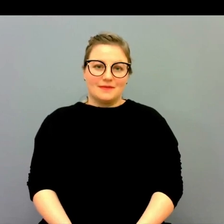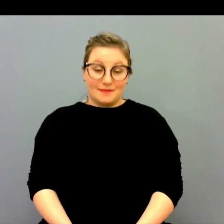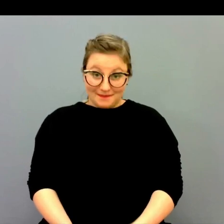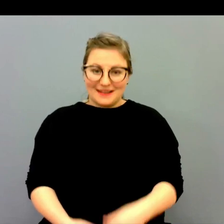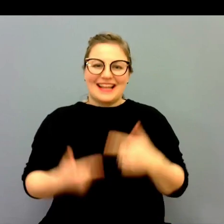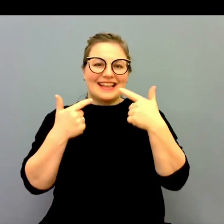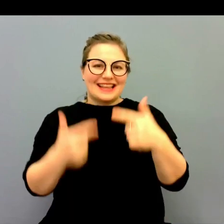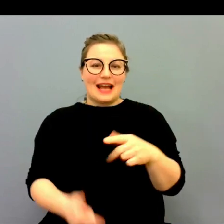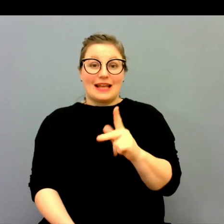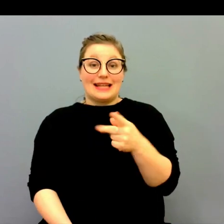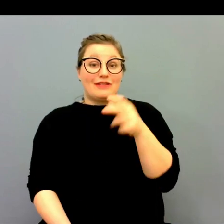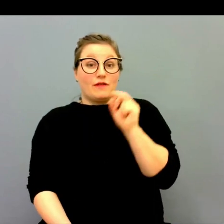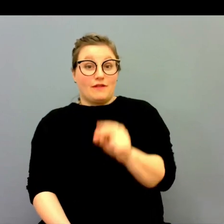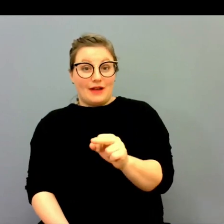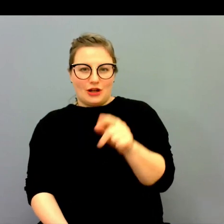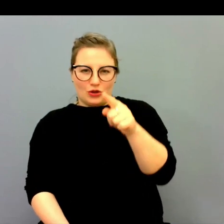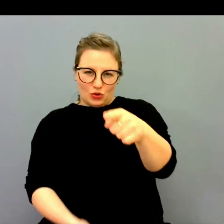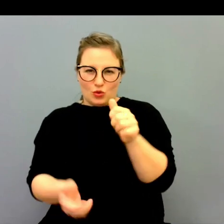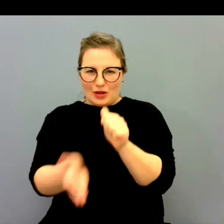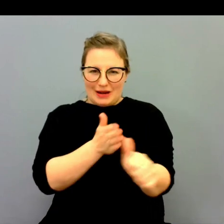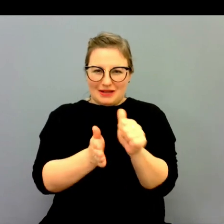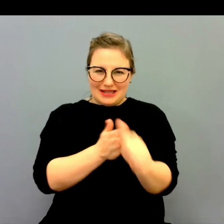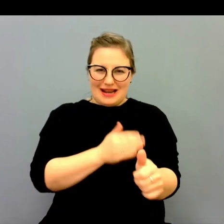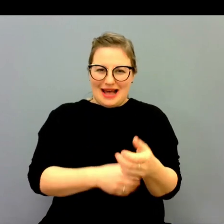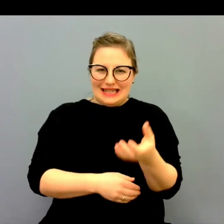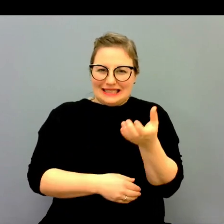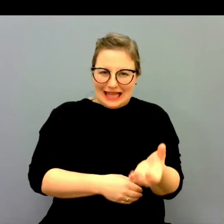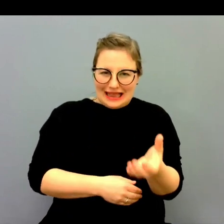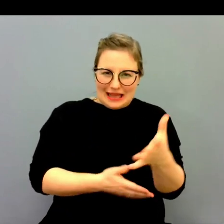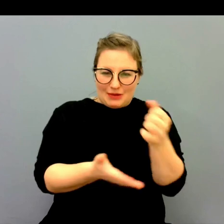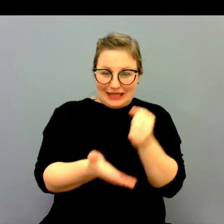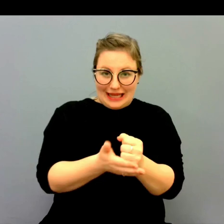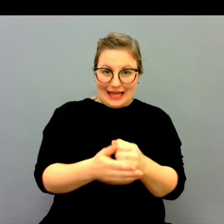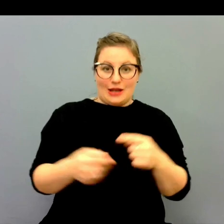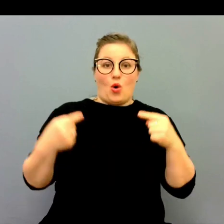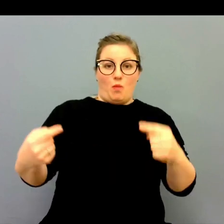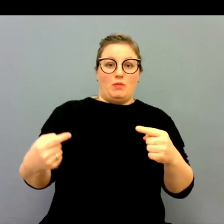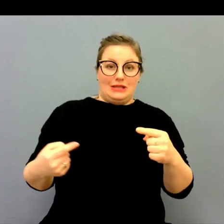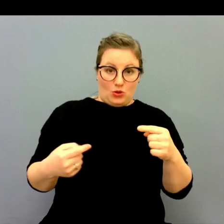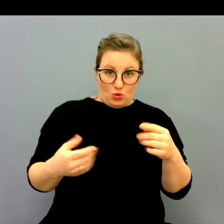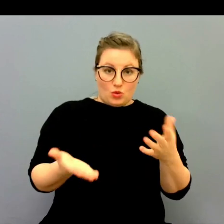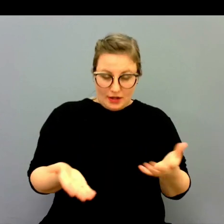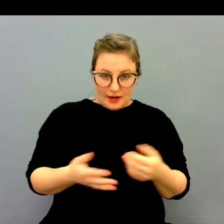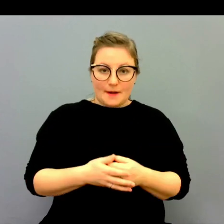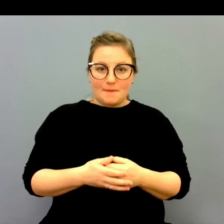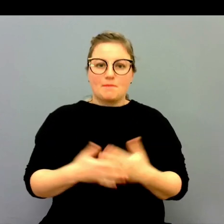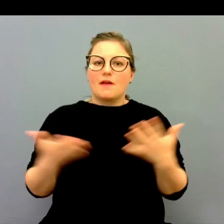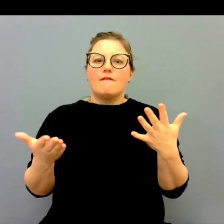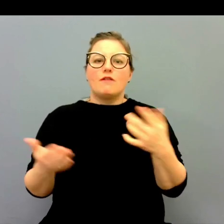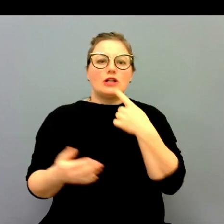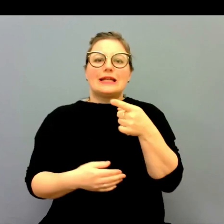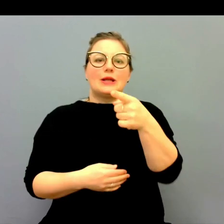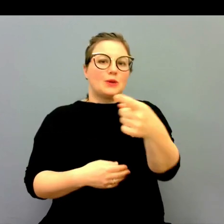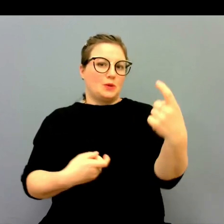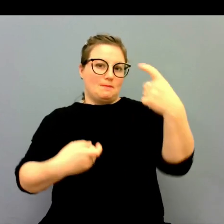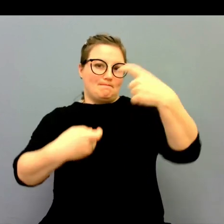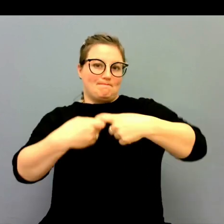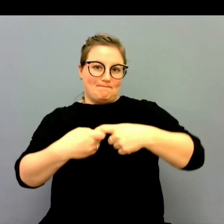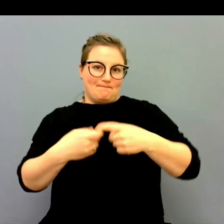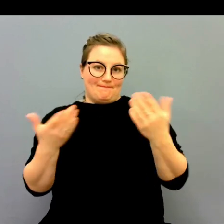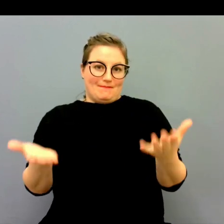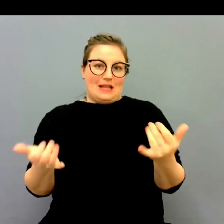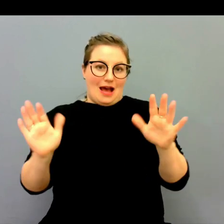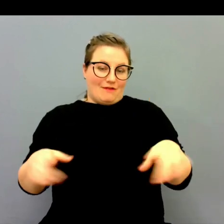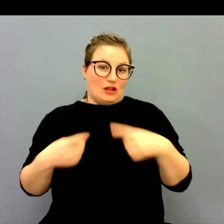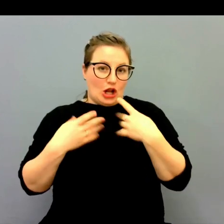Tack. Och Kristoffer, du representerar ju som sagt Centerpartiet som är i opposition. Vad säger du om